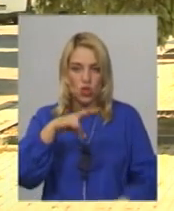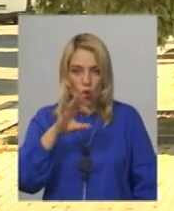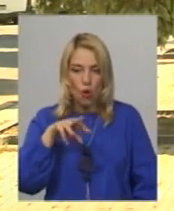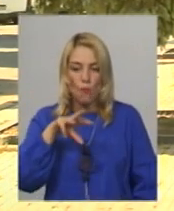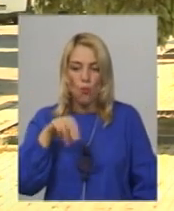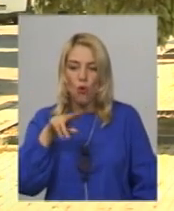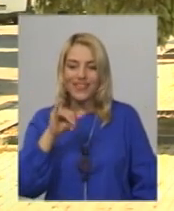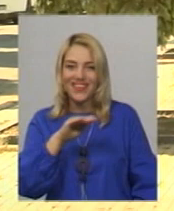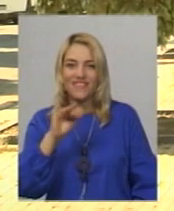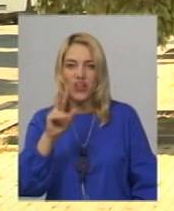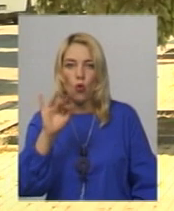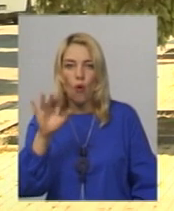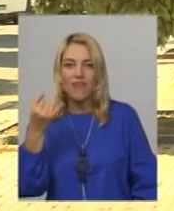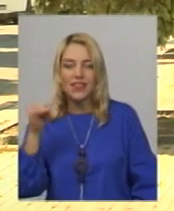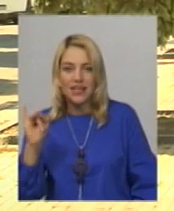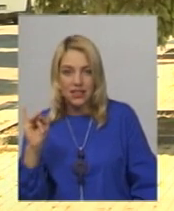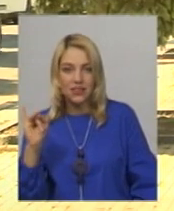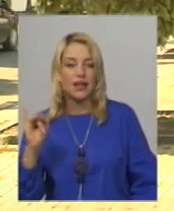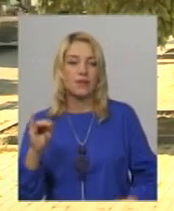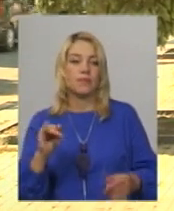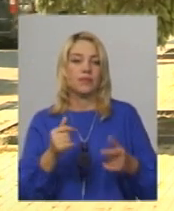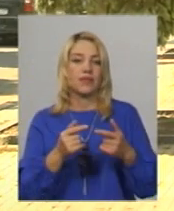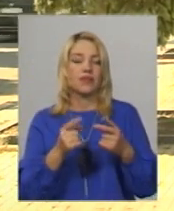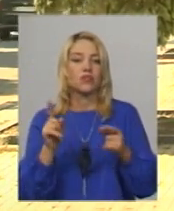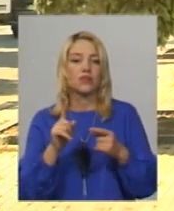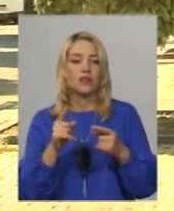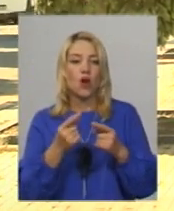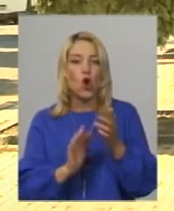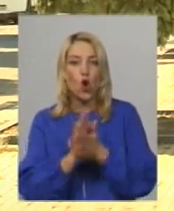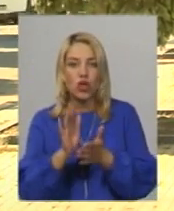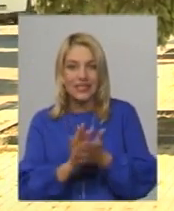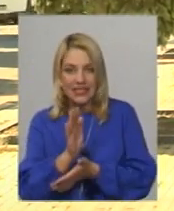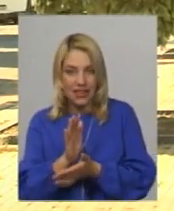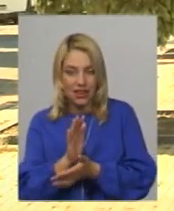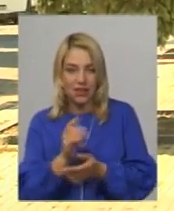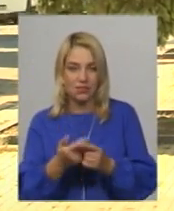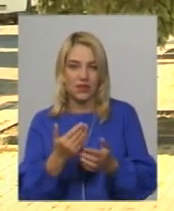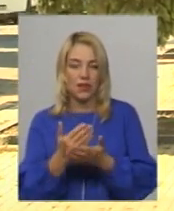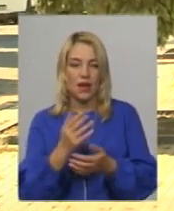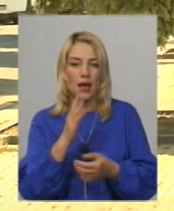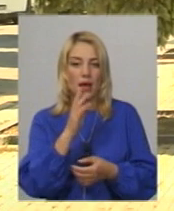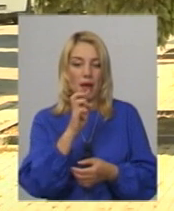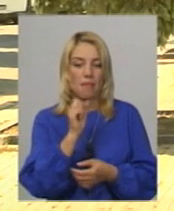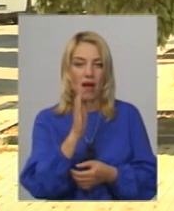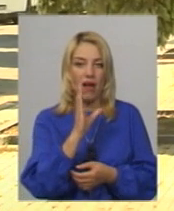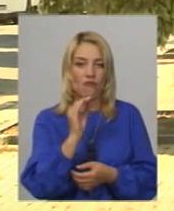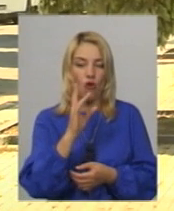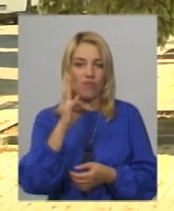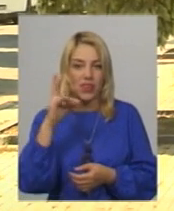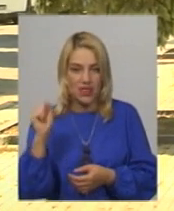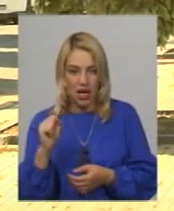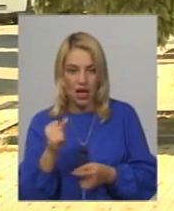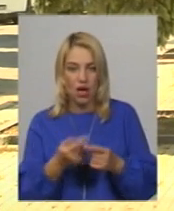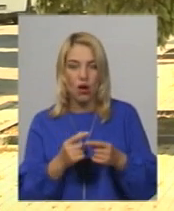допомогою застосування гербіцидів сьогодні рослини, такі як бавовна, потім із них